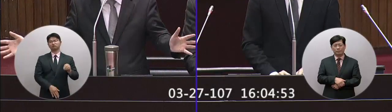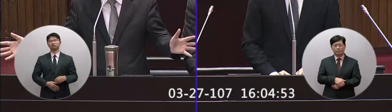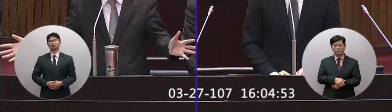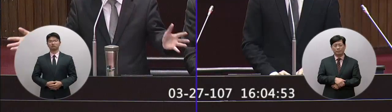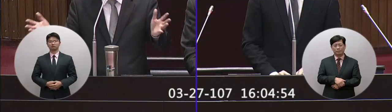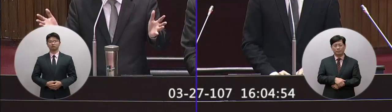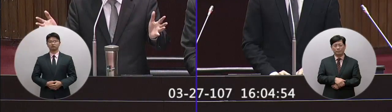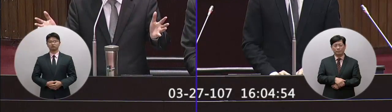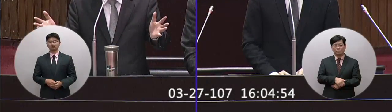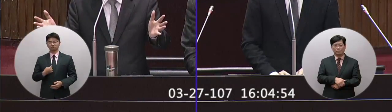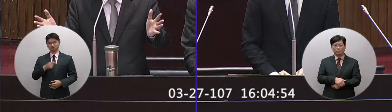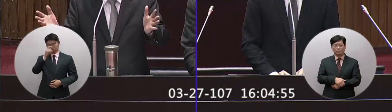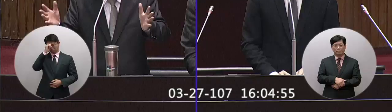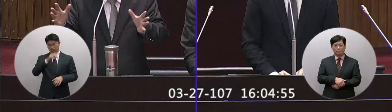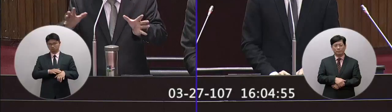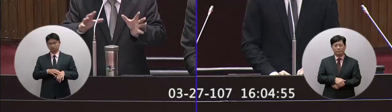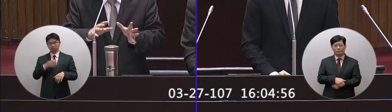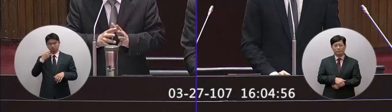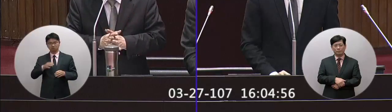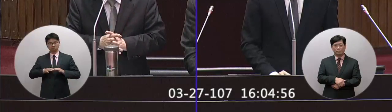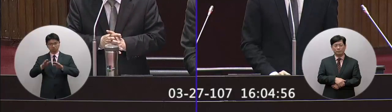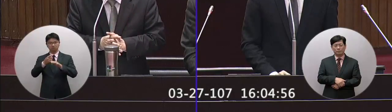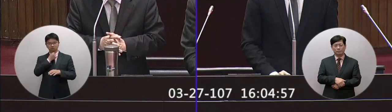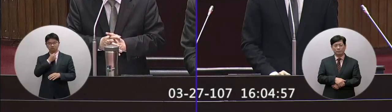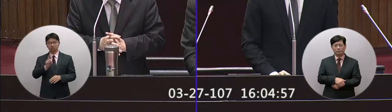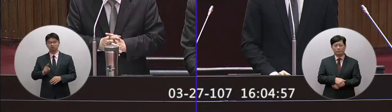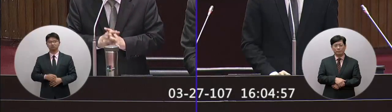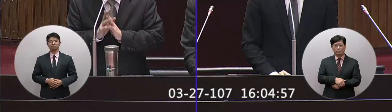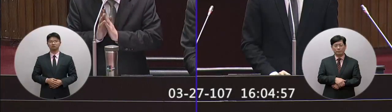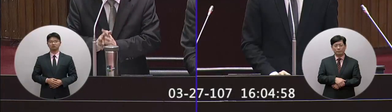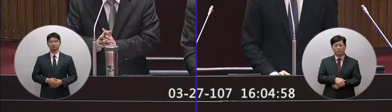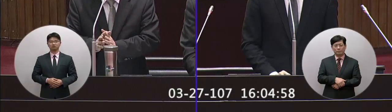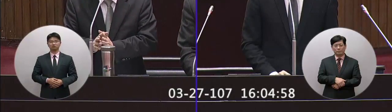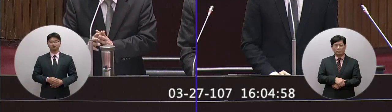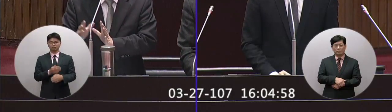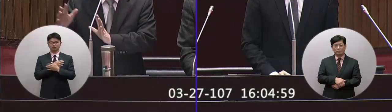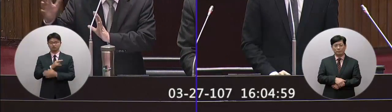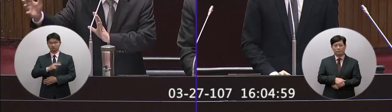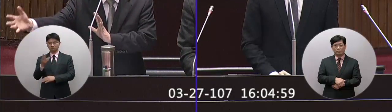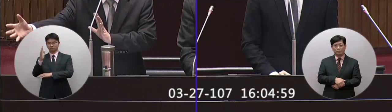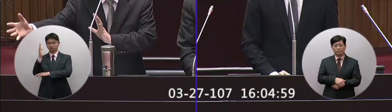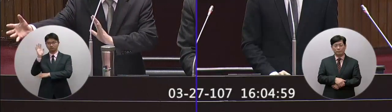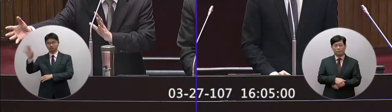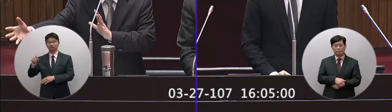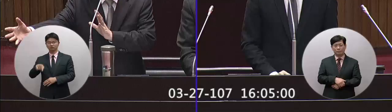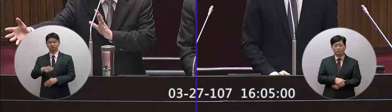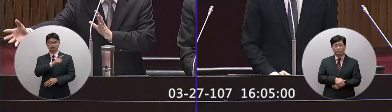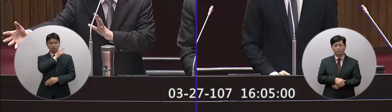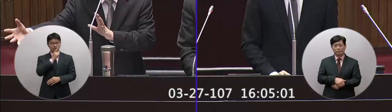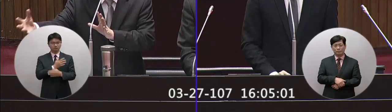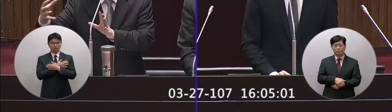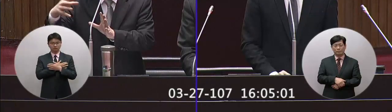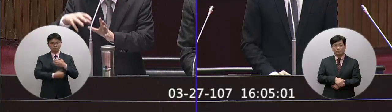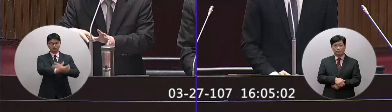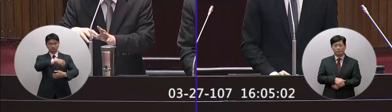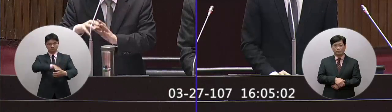了一方面為了效率所以我們用公共法的精神跟社會人的教育體